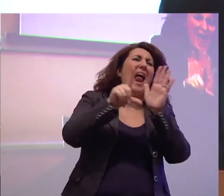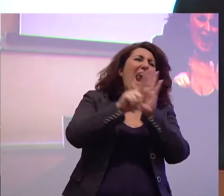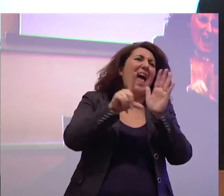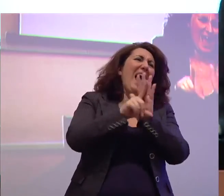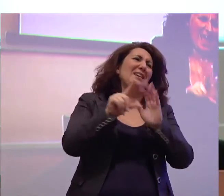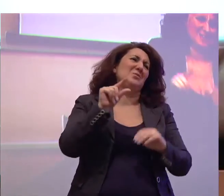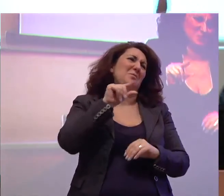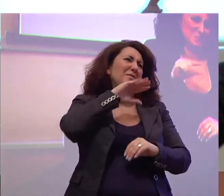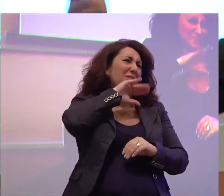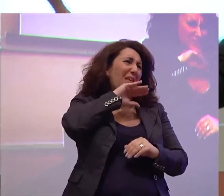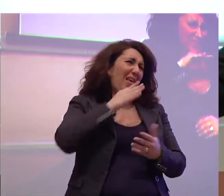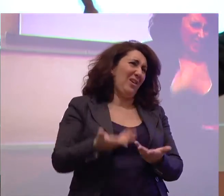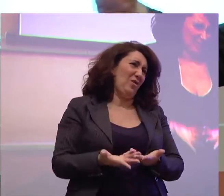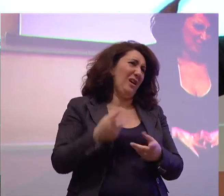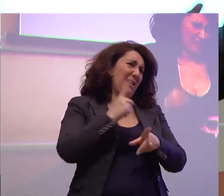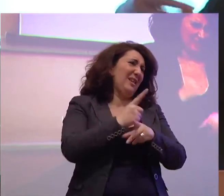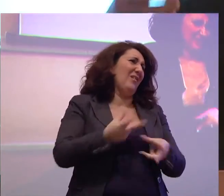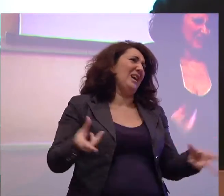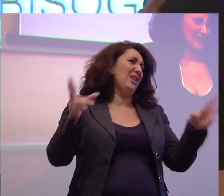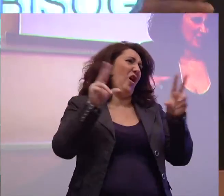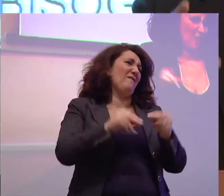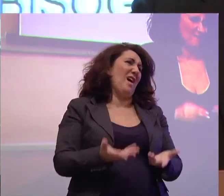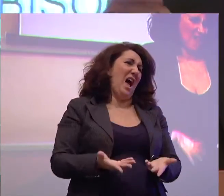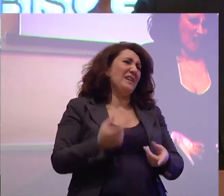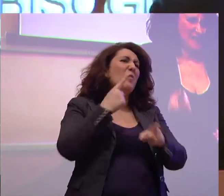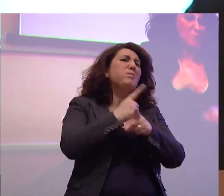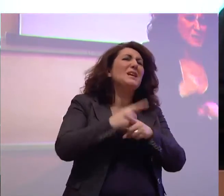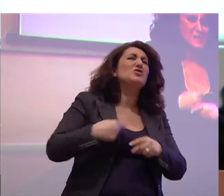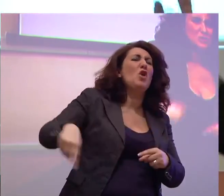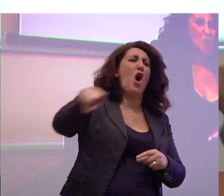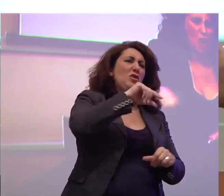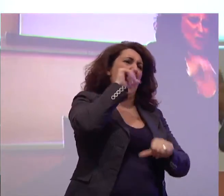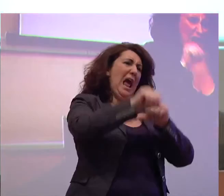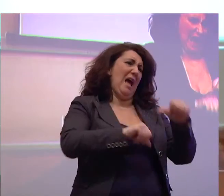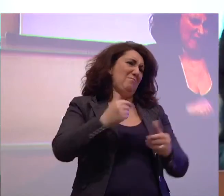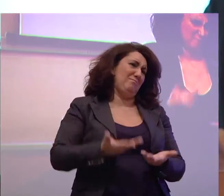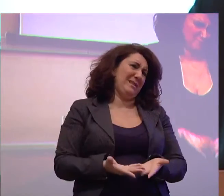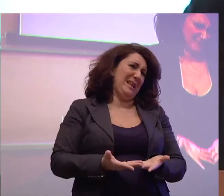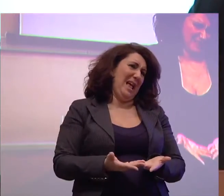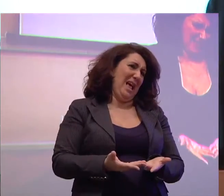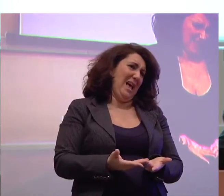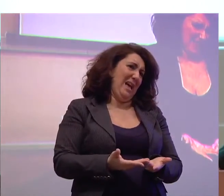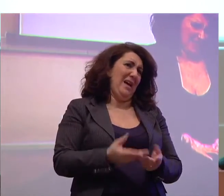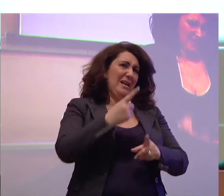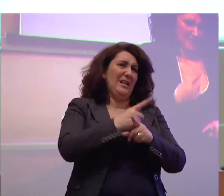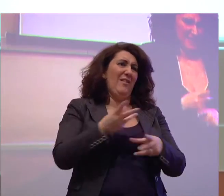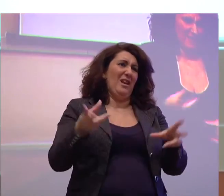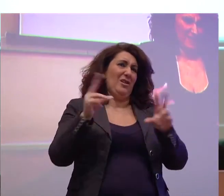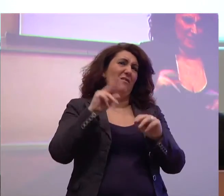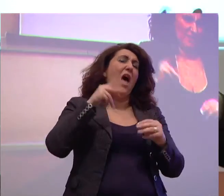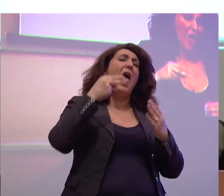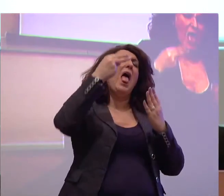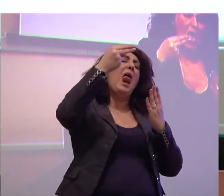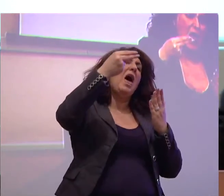bisogni cambiano anche a seguito dei risultati di quelle leggi e di quelle normative adesso qui l'elenco sarebbe